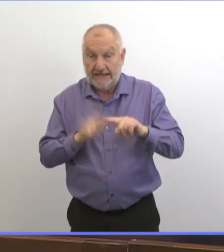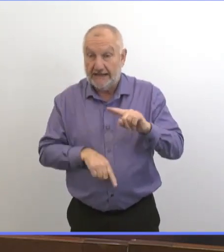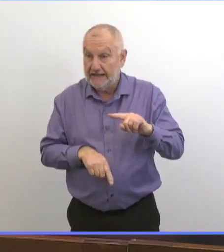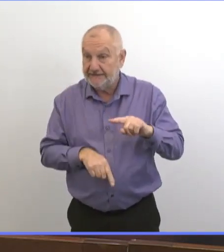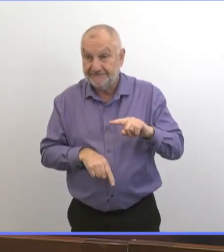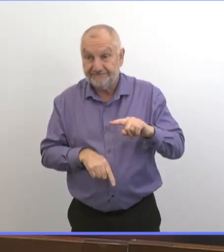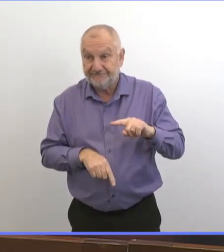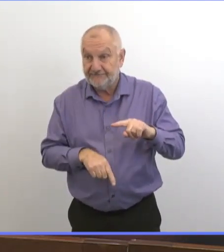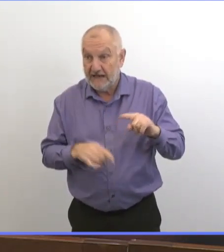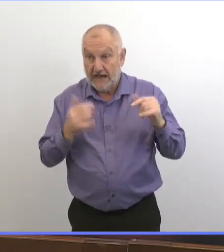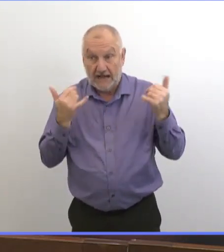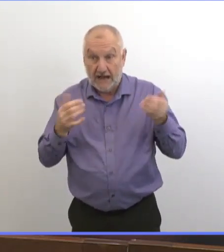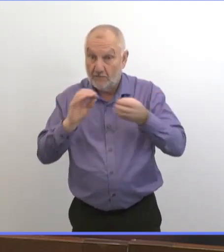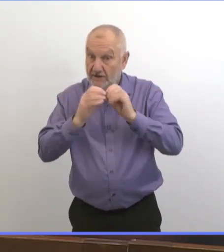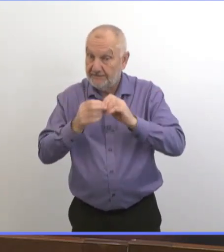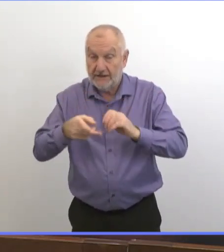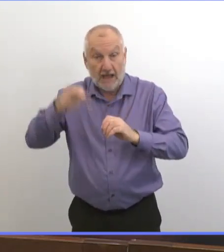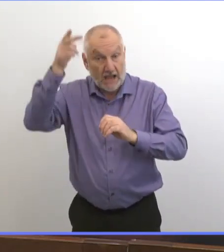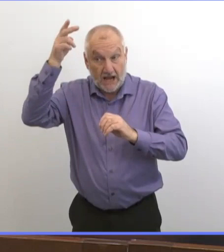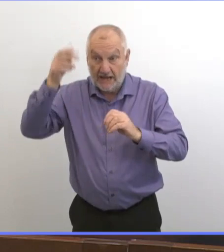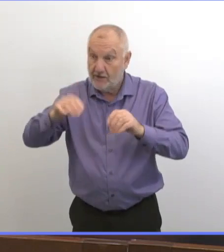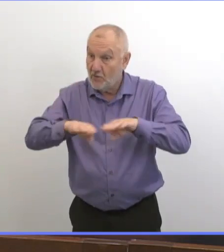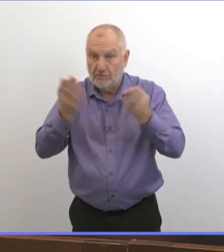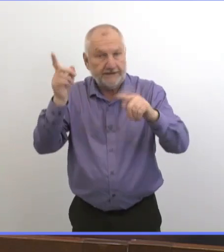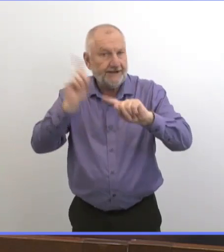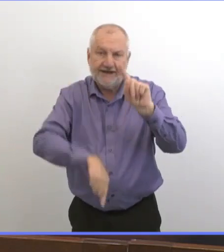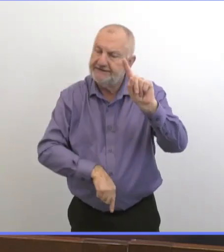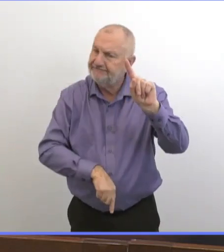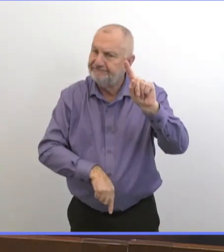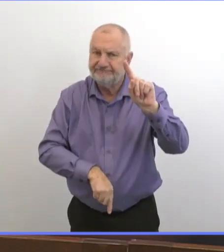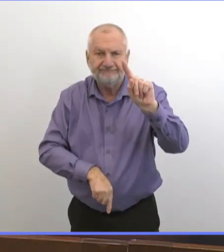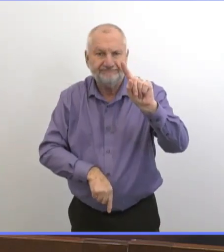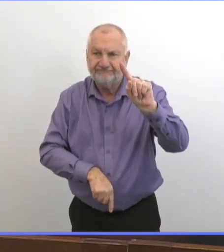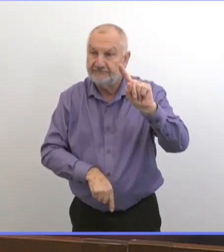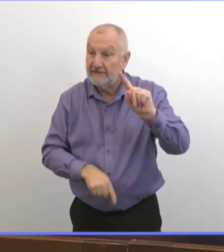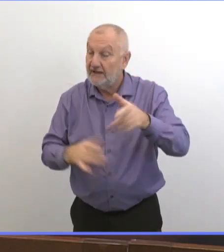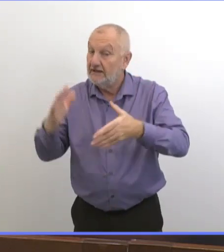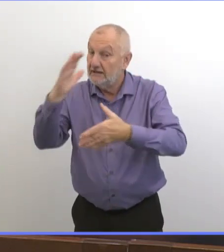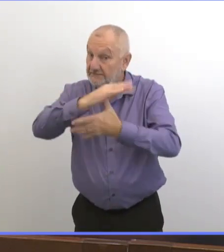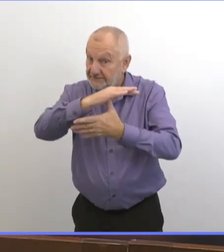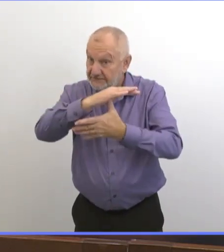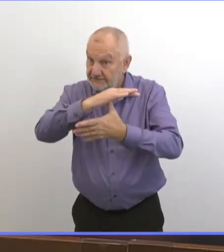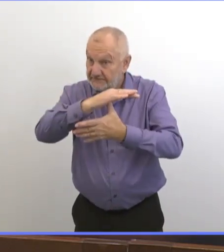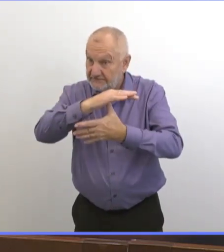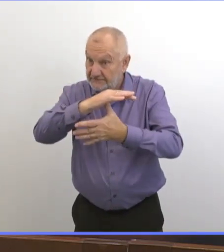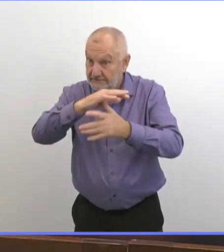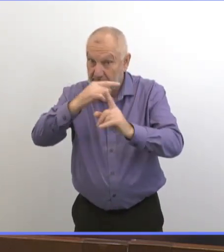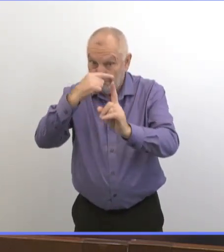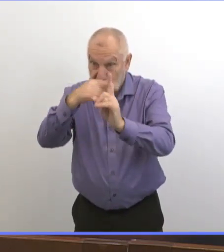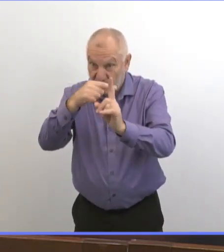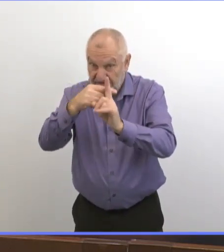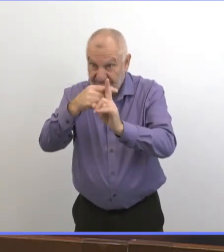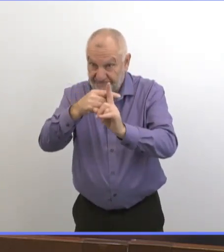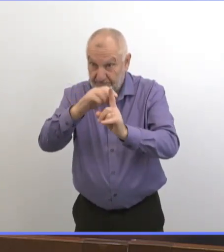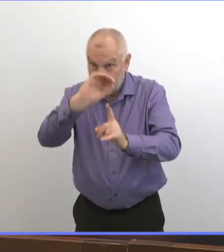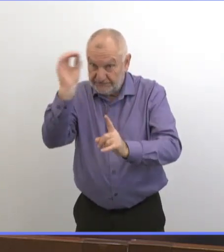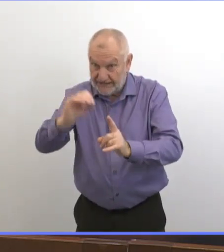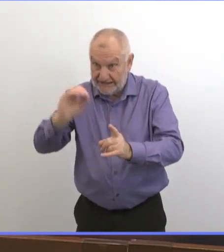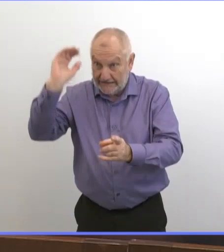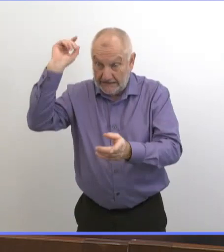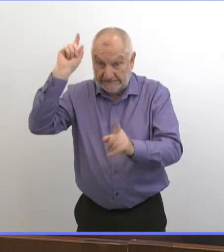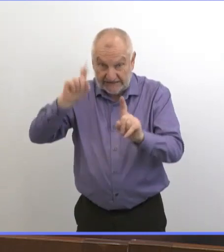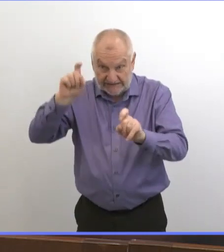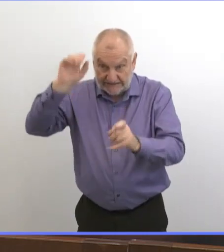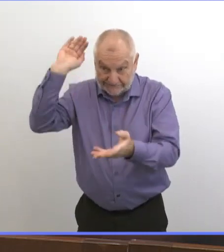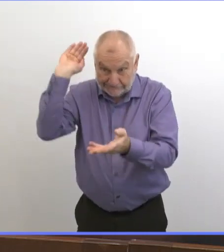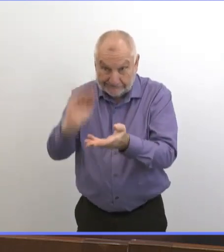La première chose,'est qu'avec ces chiffres, ne peut pas assouplir les restrictions. Il faut voir le nombre de cas baisser. Il